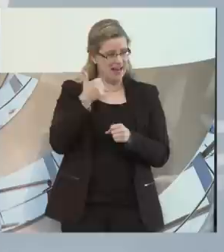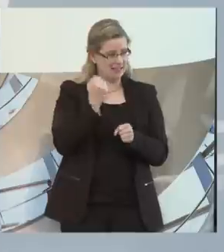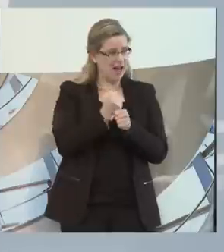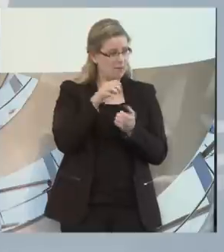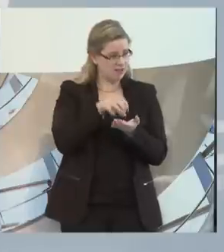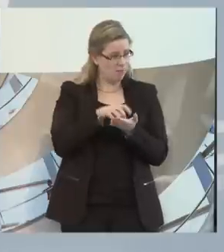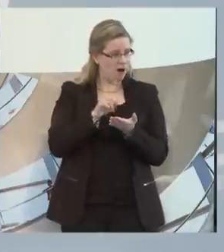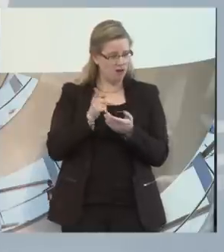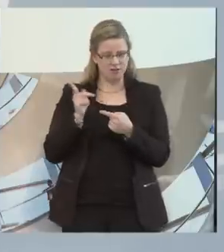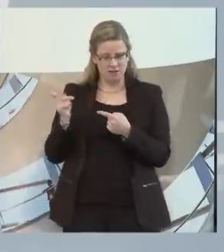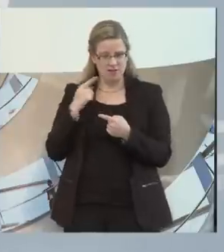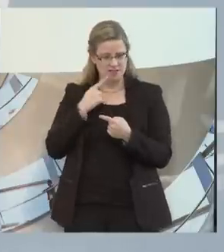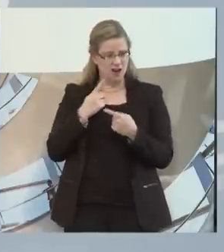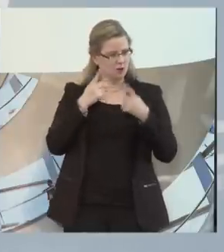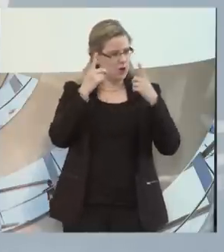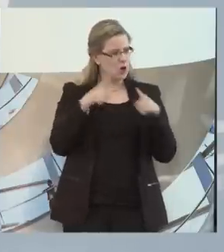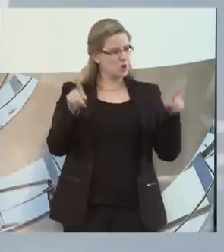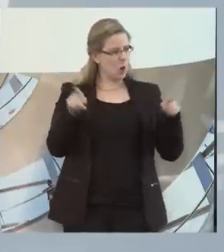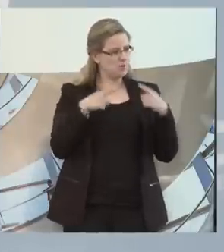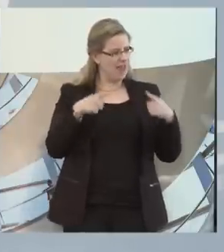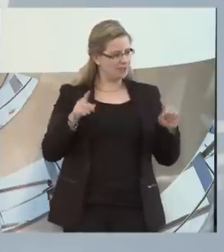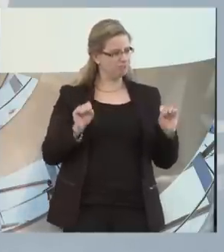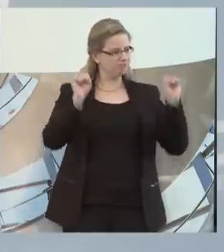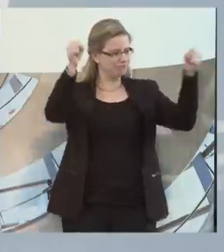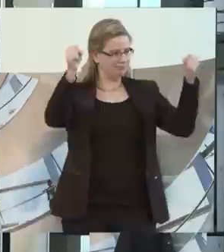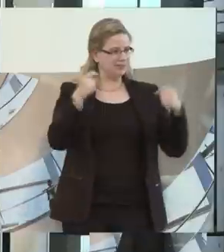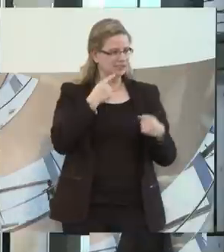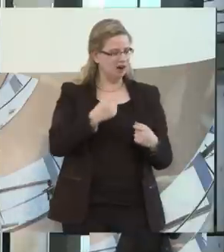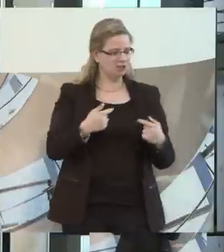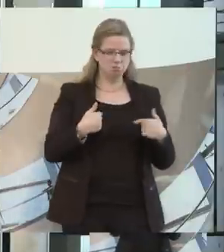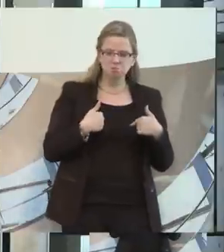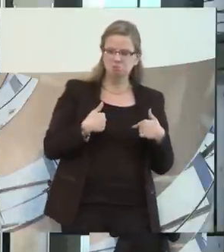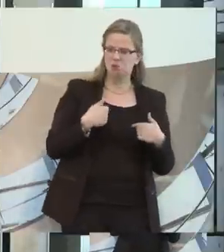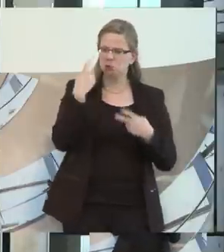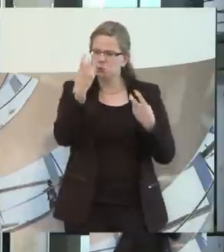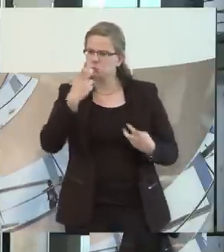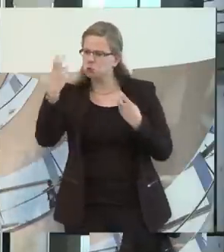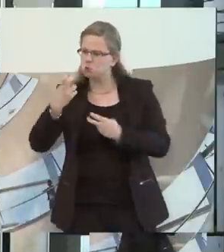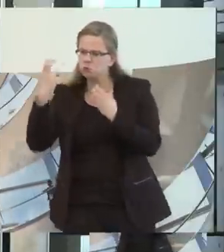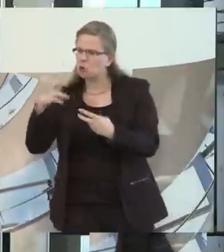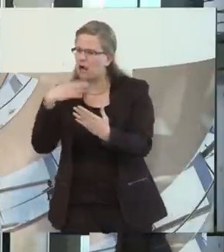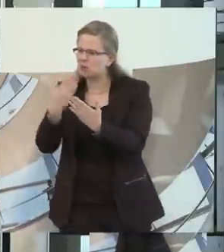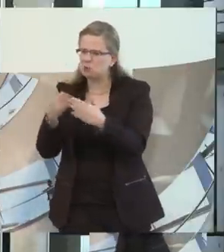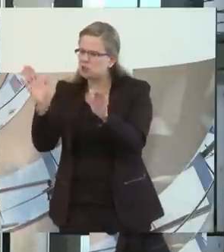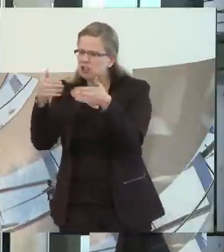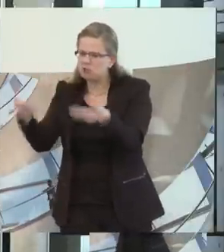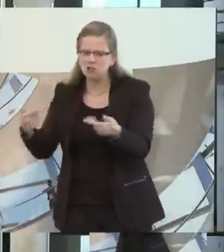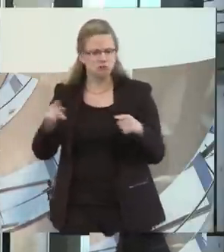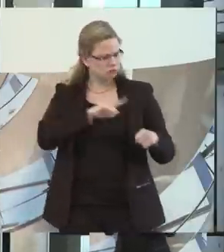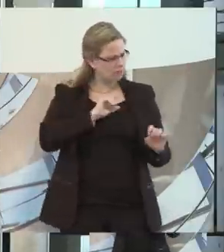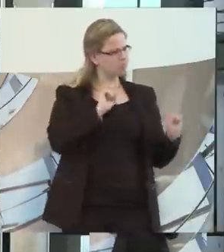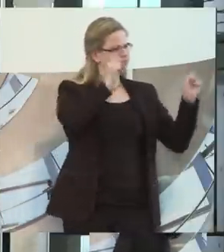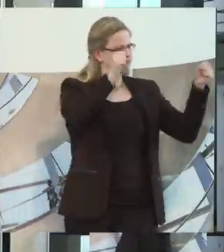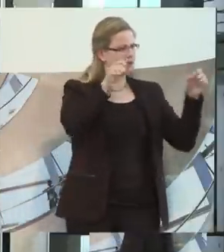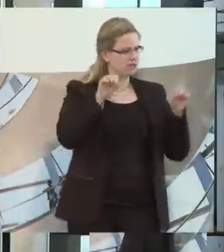Konzertreihe, dass Sie gesagt haben, also wenn ich sozusagen kein passgenaues Angebot finde, dann werde ich da selbst aktiv? Also mein